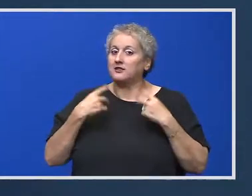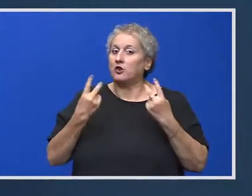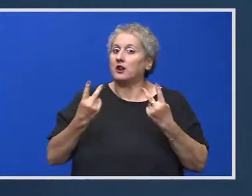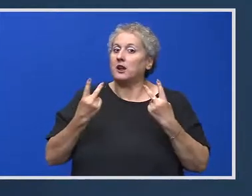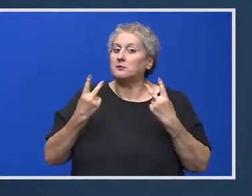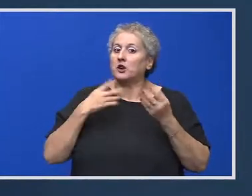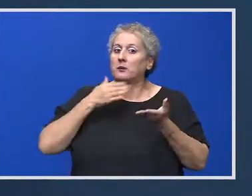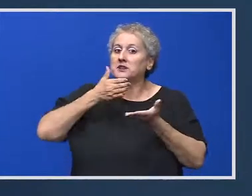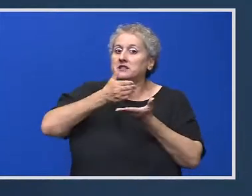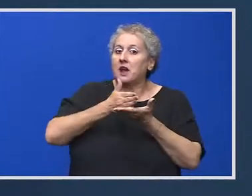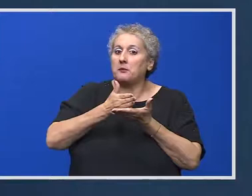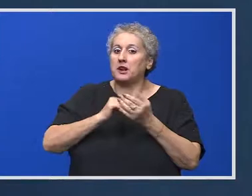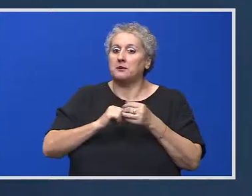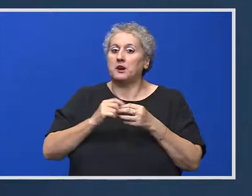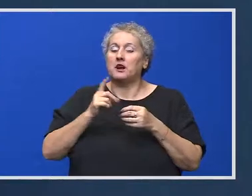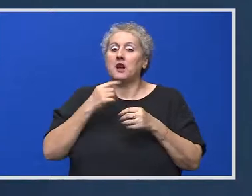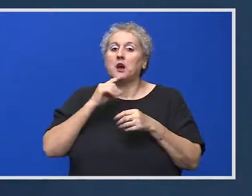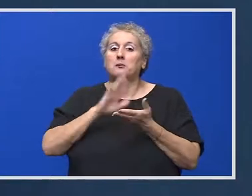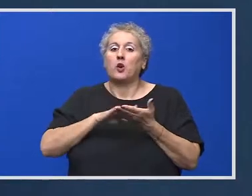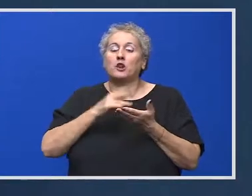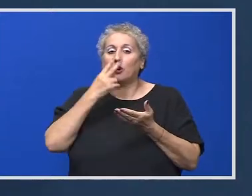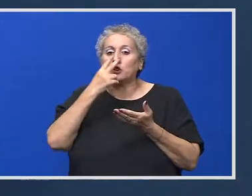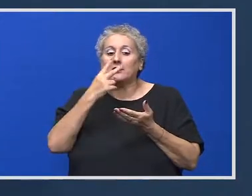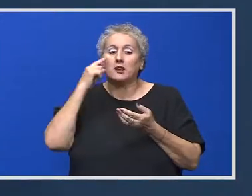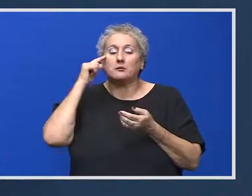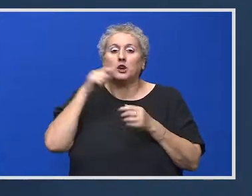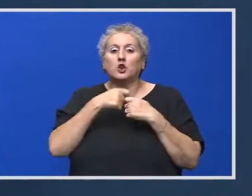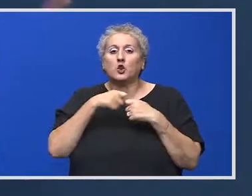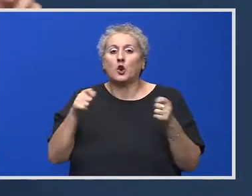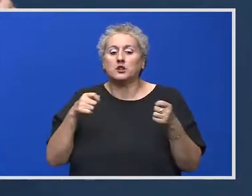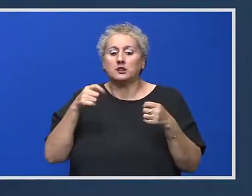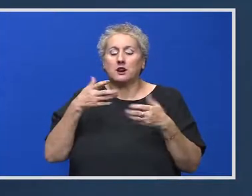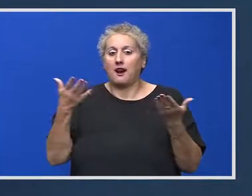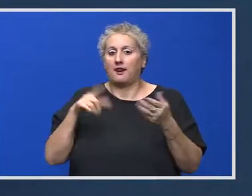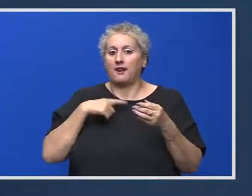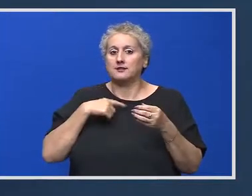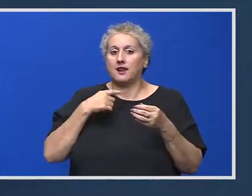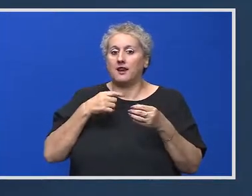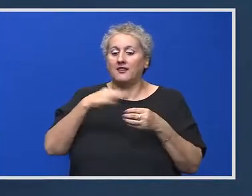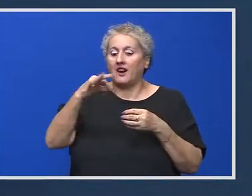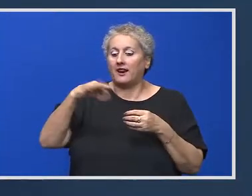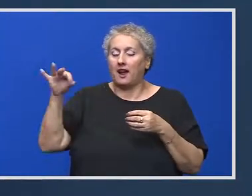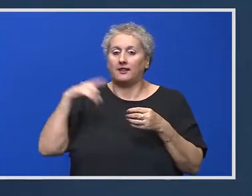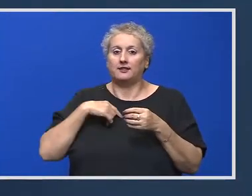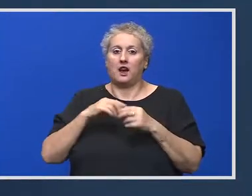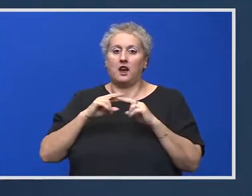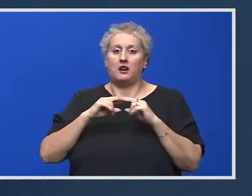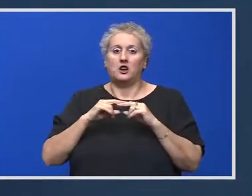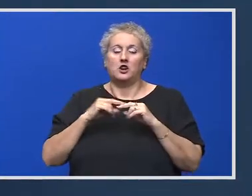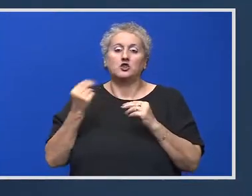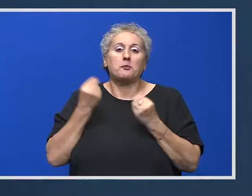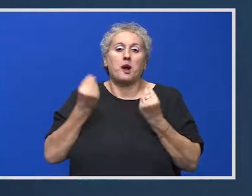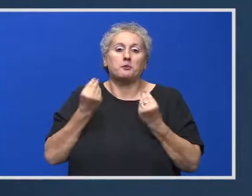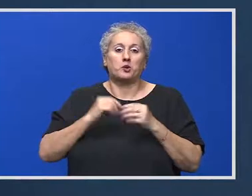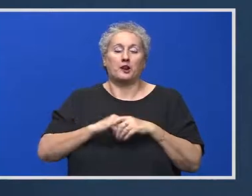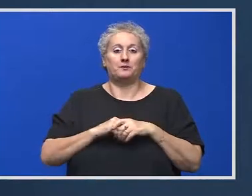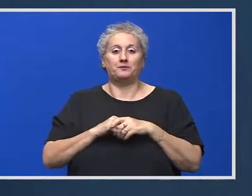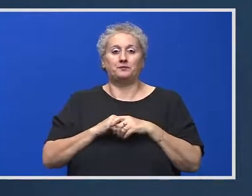important de stabilit acest lucru, motiv pentru care ne vom concentra cu toții să vedem care este varianta optimă de implementare acestui concept.